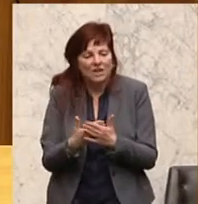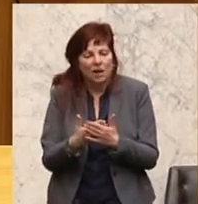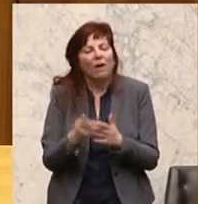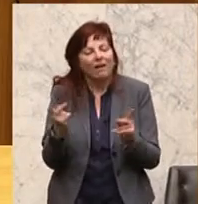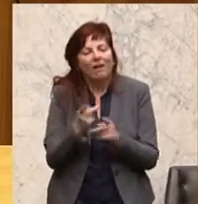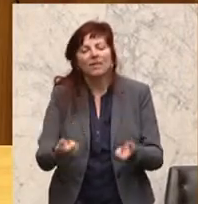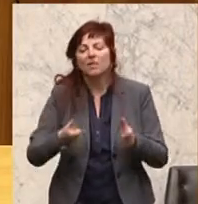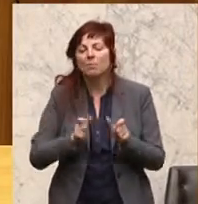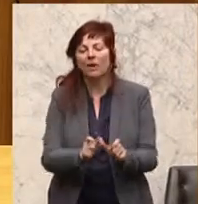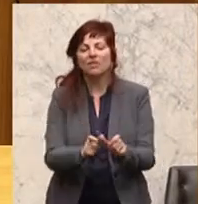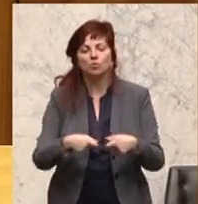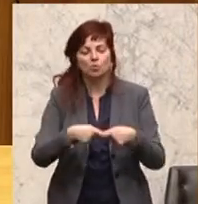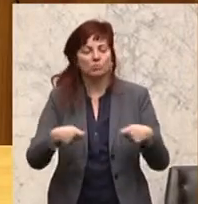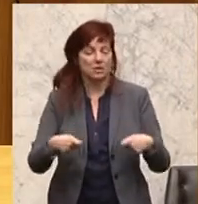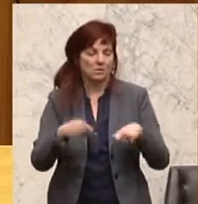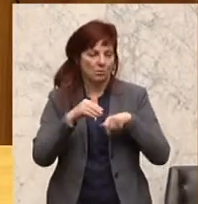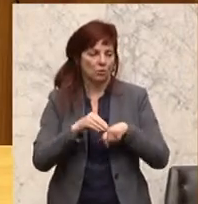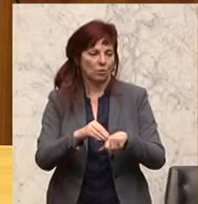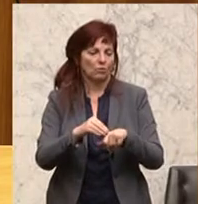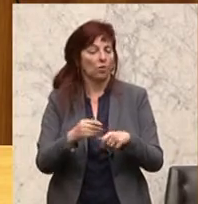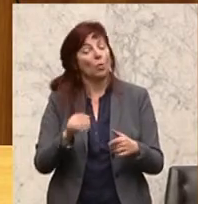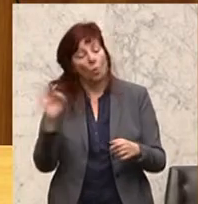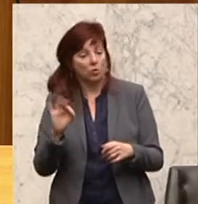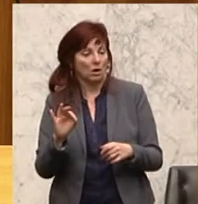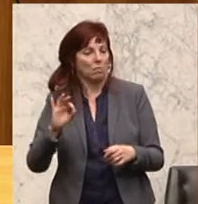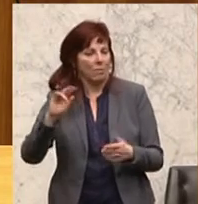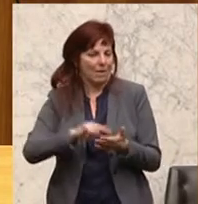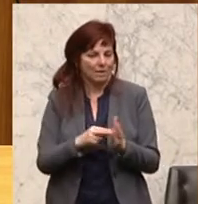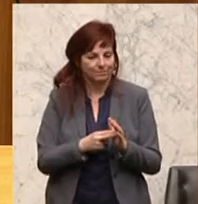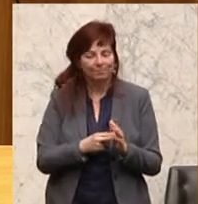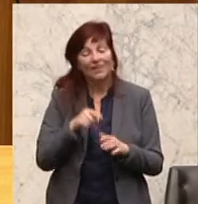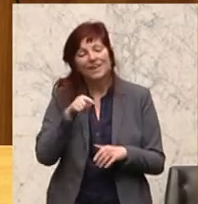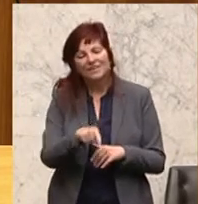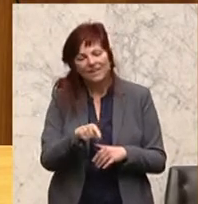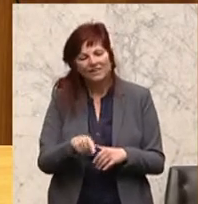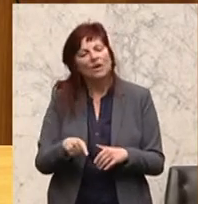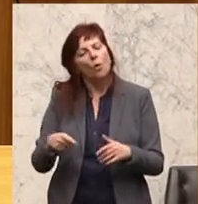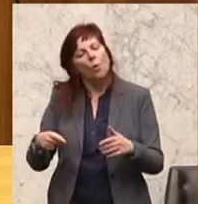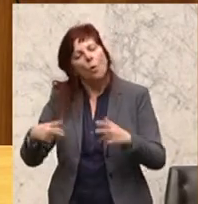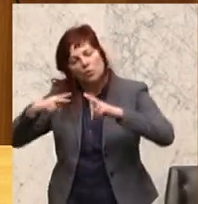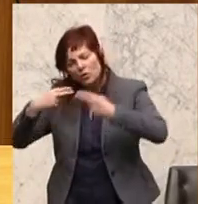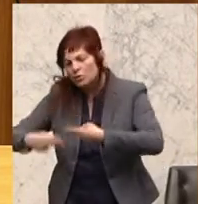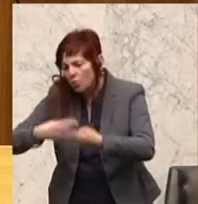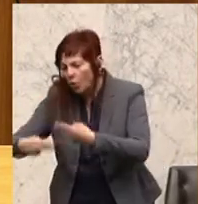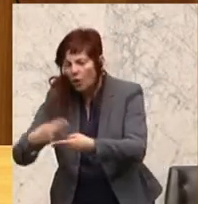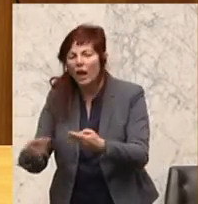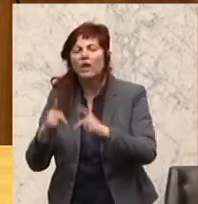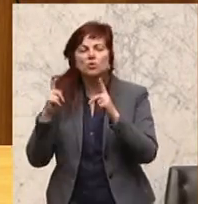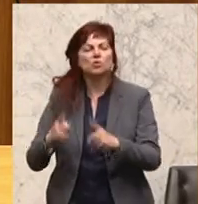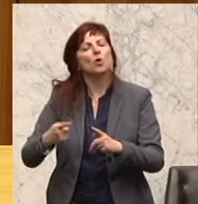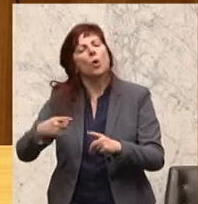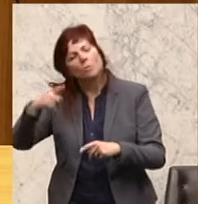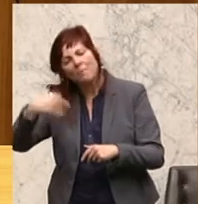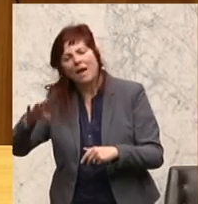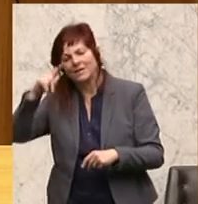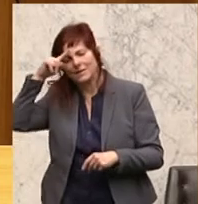Um die Effizienz und Sinnhaftigkeit dieser Untersuchungen zu steigern, haben wir eben diesen Antrag eingebracht und